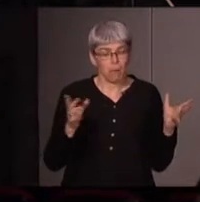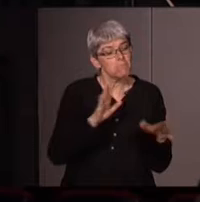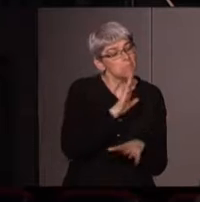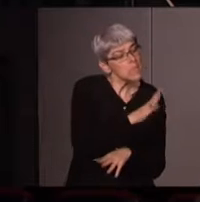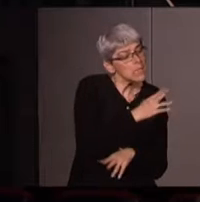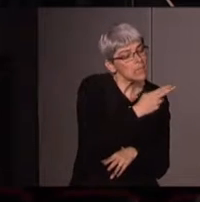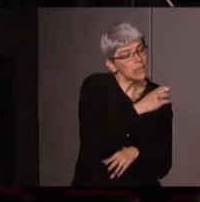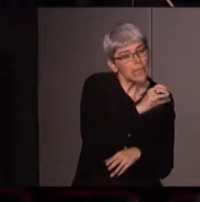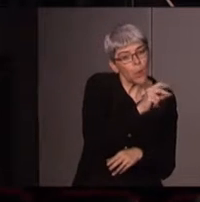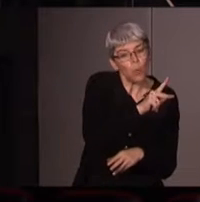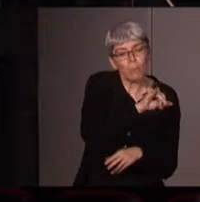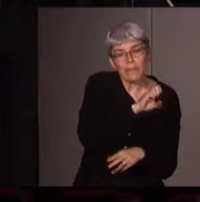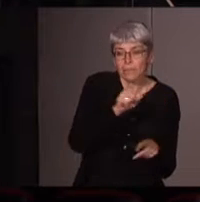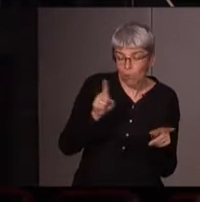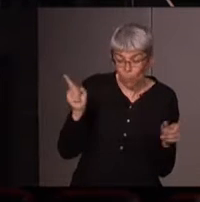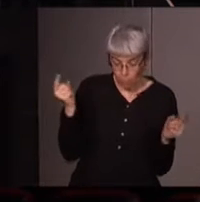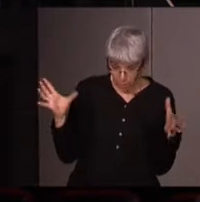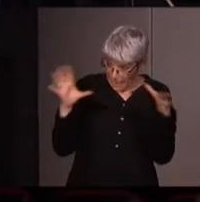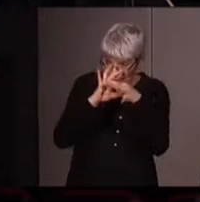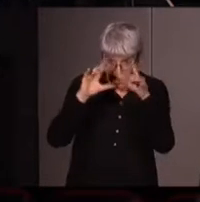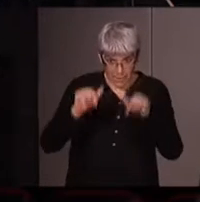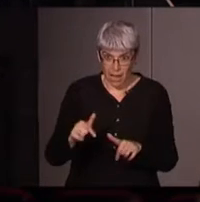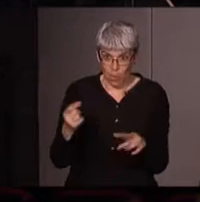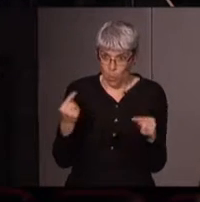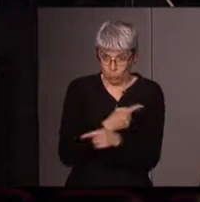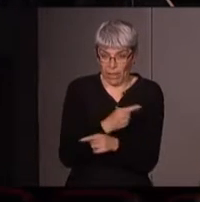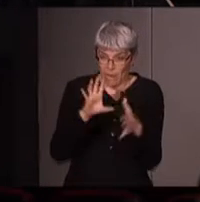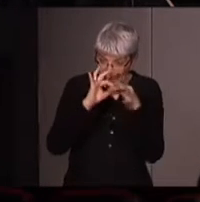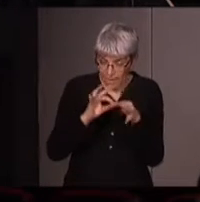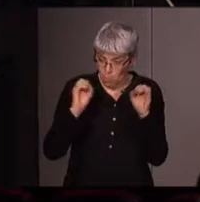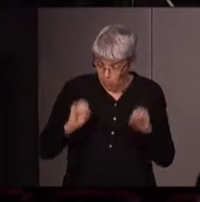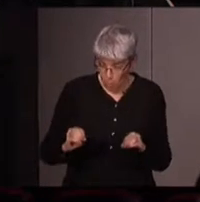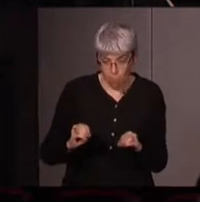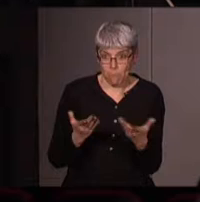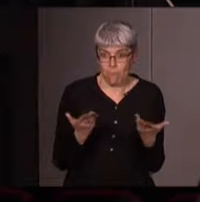-payennes et puis les autres. Au contraire, l'idée, c'est notamment de pouvoir penser